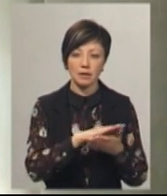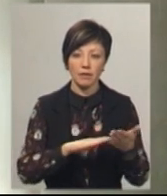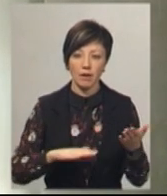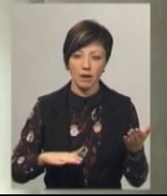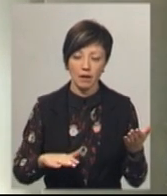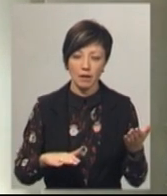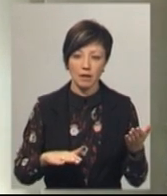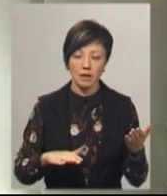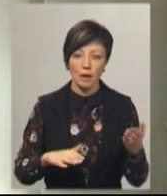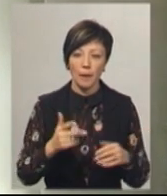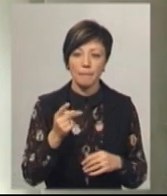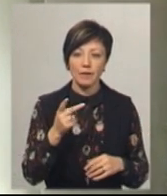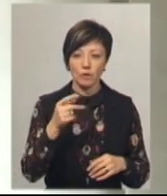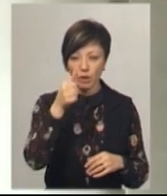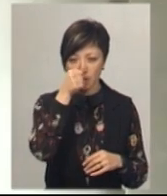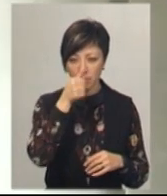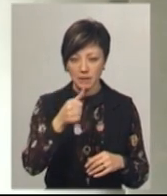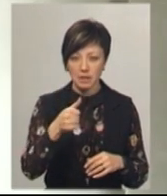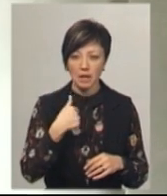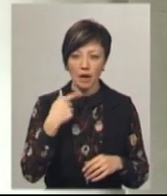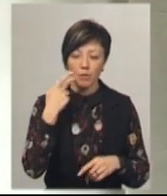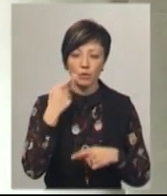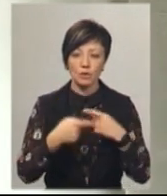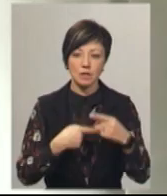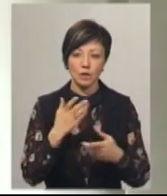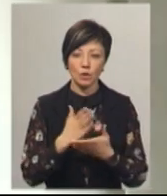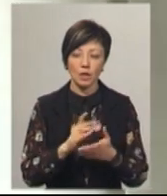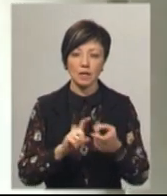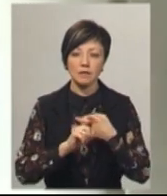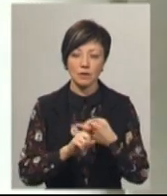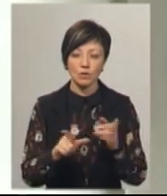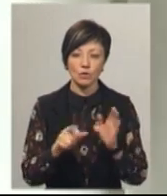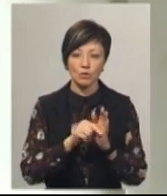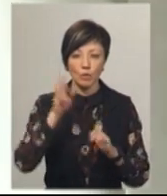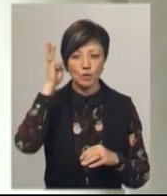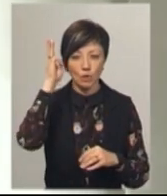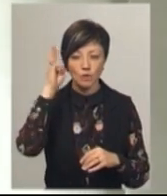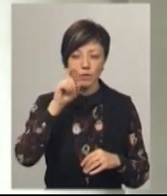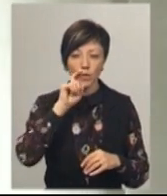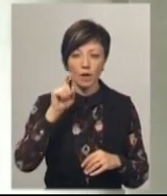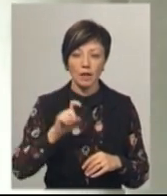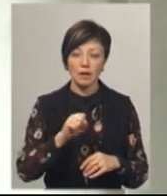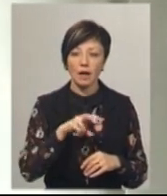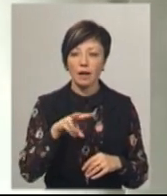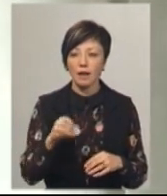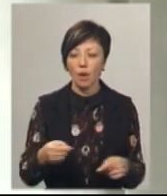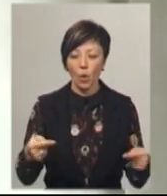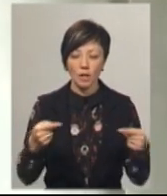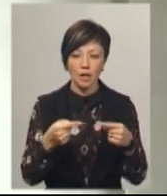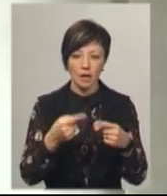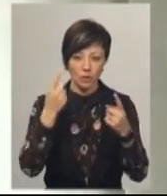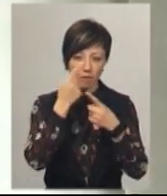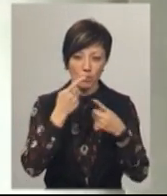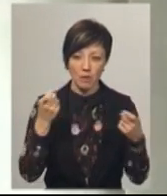майже півтора місяці. Я постійно на зв'язку з посольством України, але якоїсь конкретної